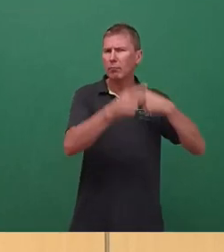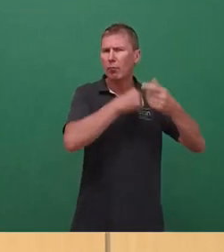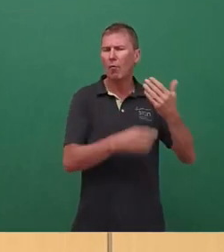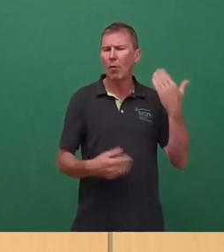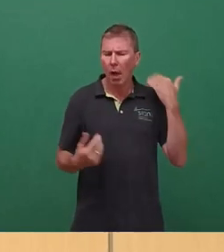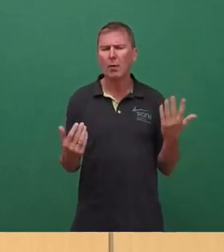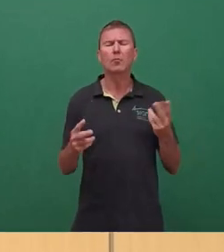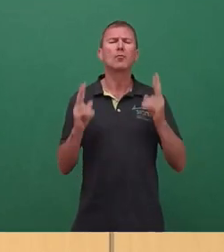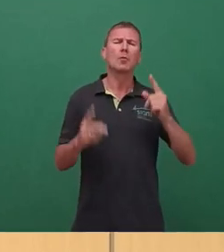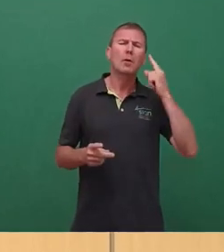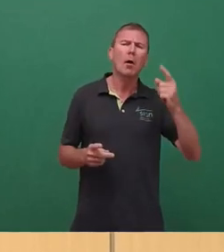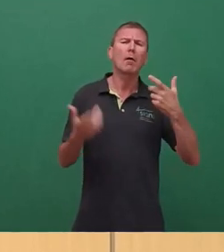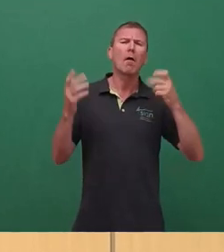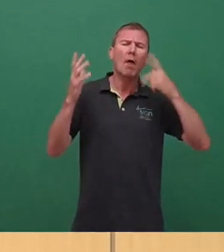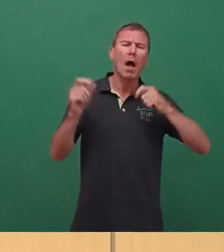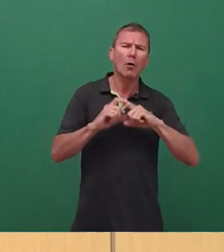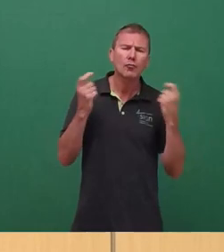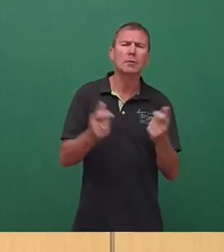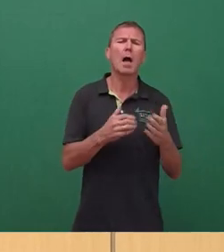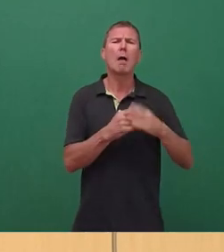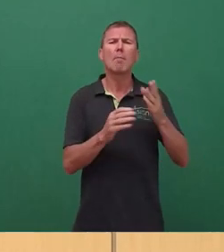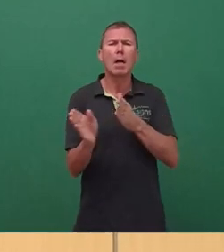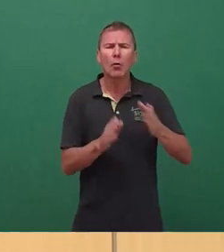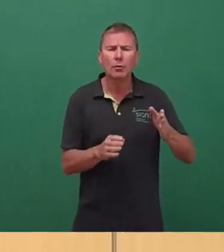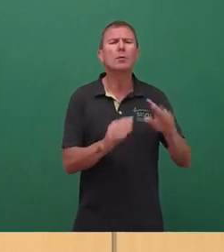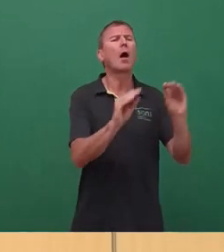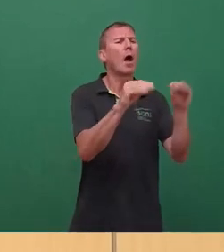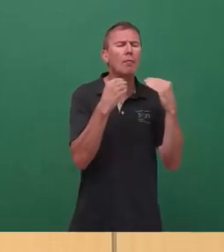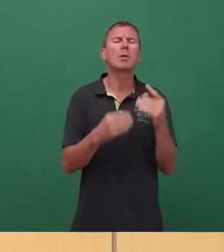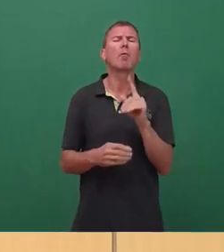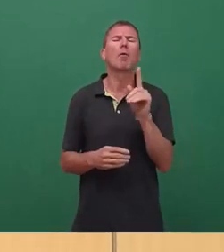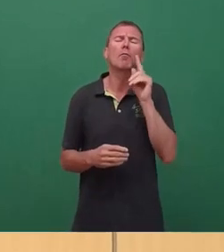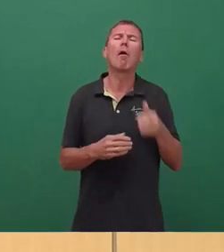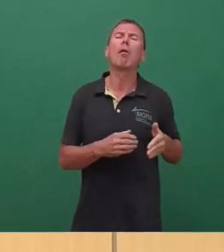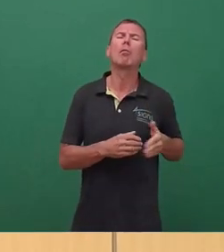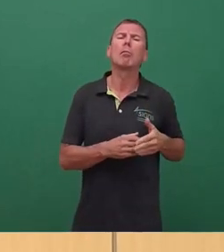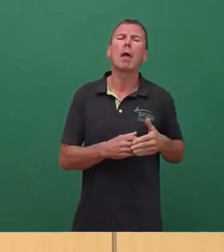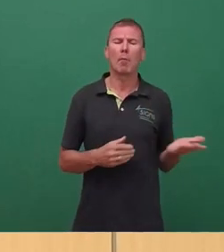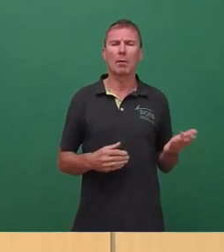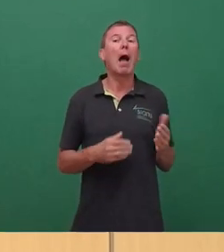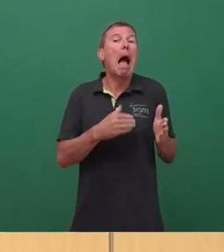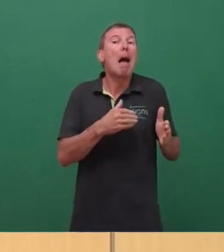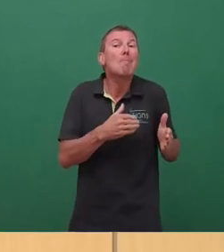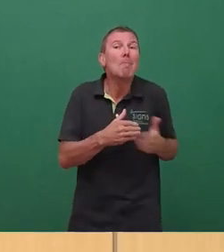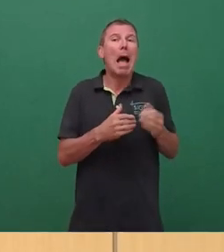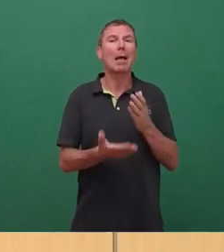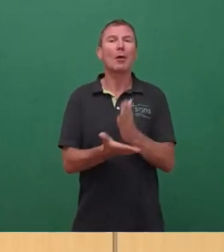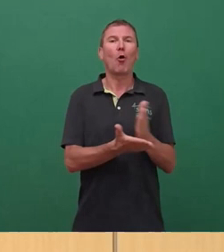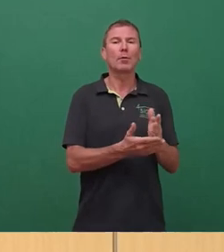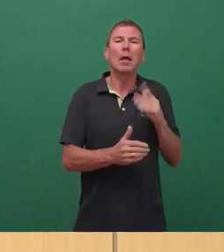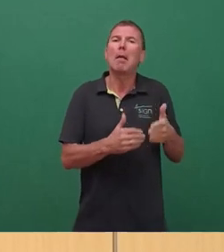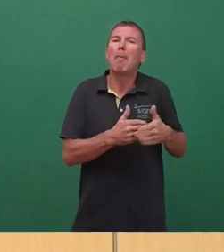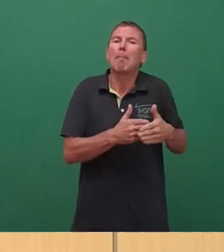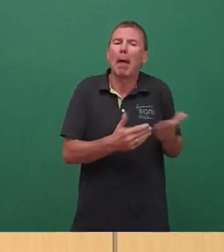Stadtrates informierten die zuständigen Beigeordneten eher beiläufig, möglicherweise, weil sie Beigeordnete sind, über die Entscheidung des